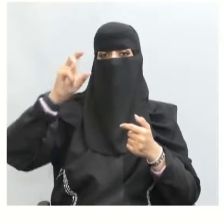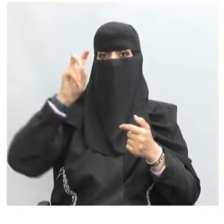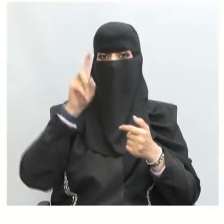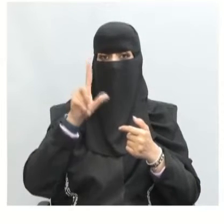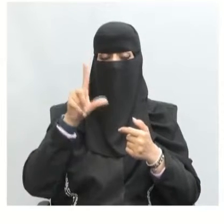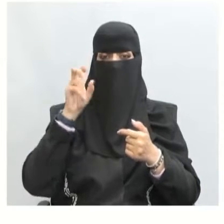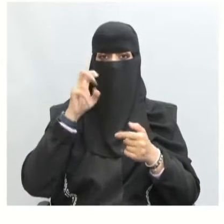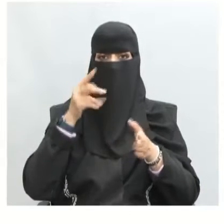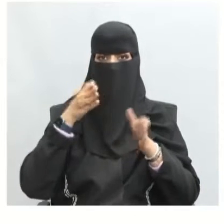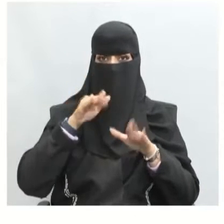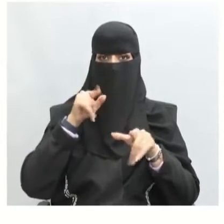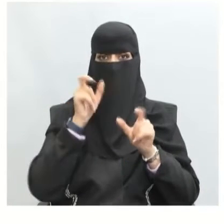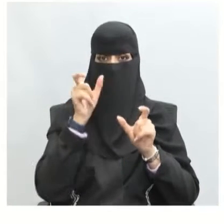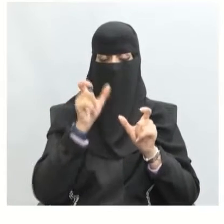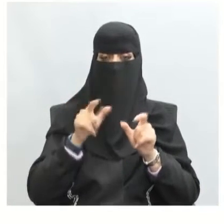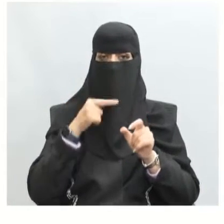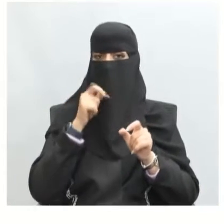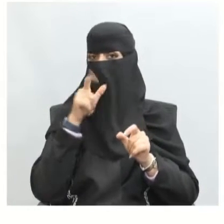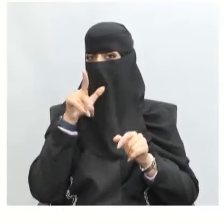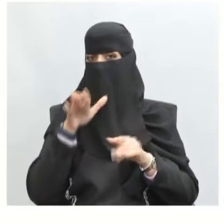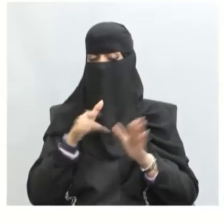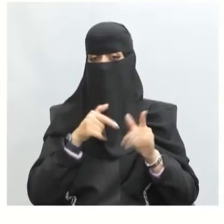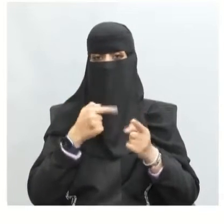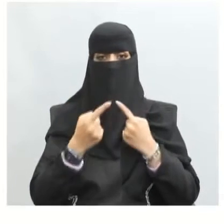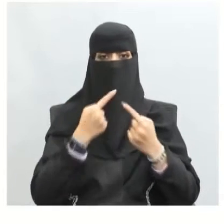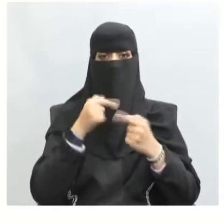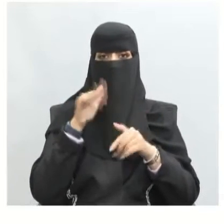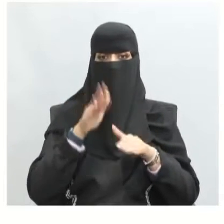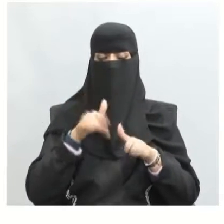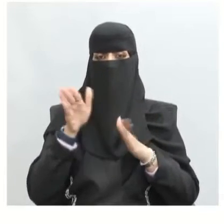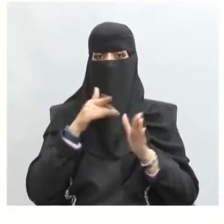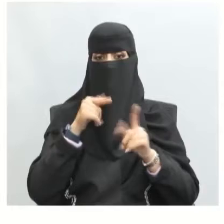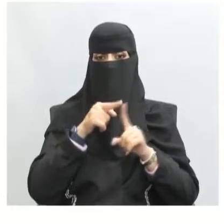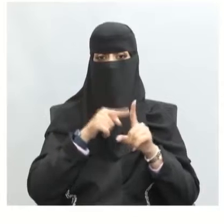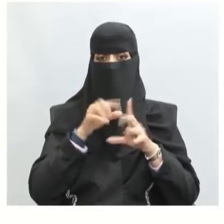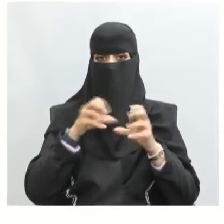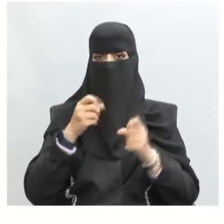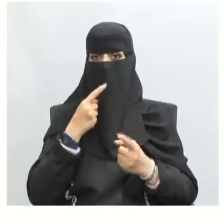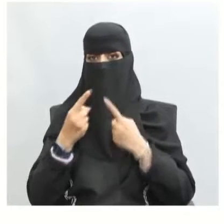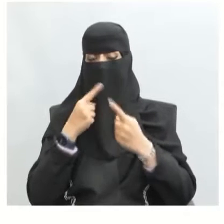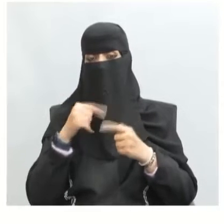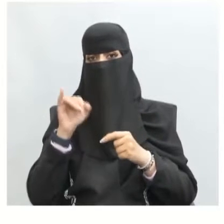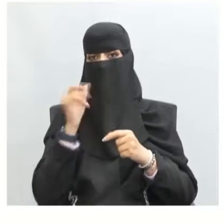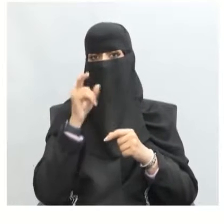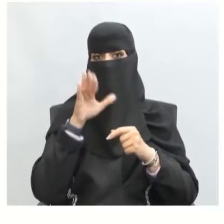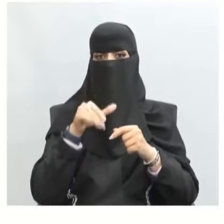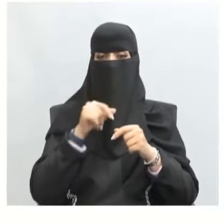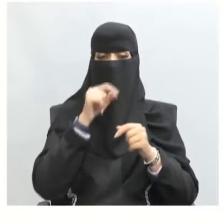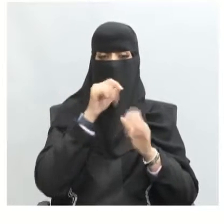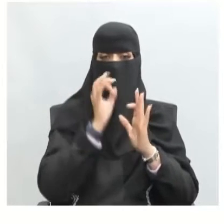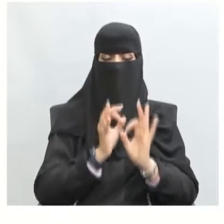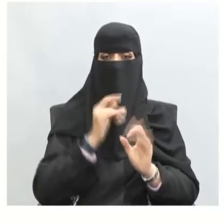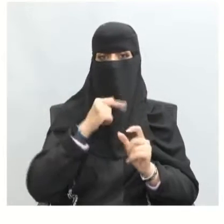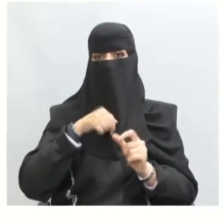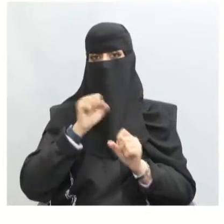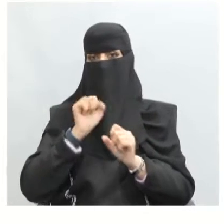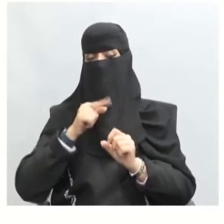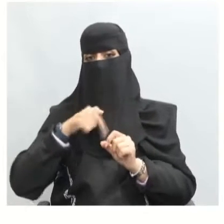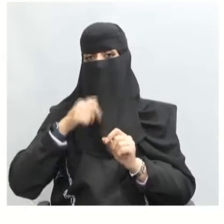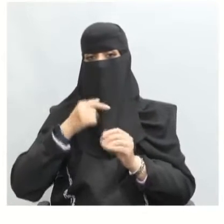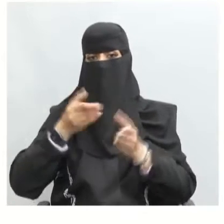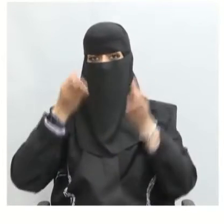واحتوت هذه الآيات على لفظ الحوار إذن يدل على أن الحوار من أصول الثقافة